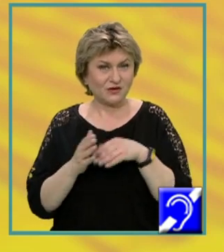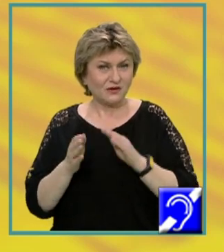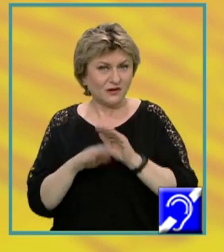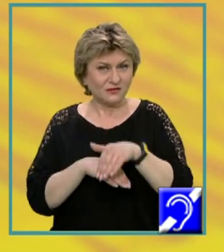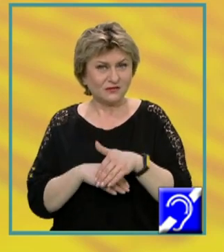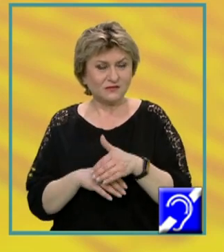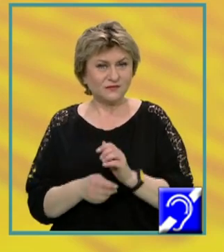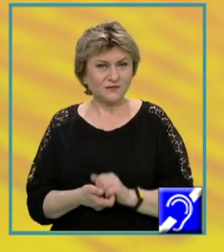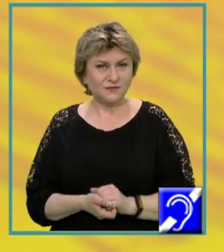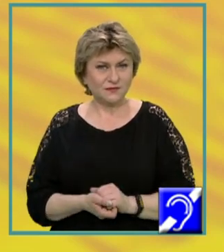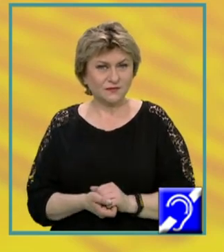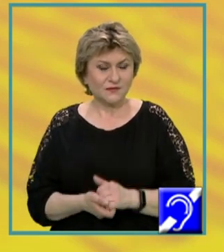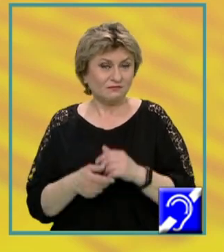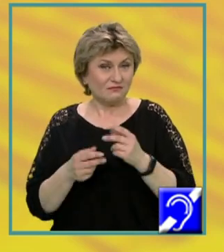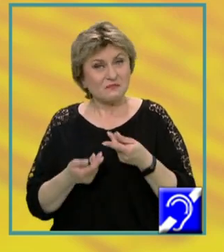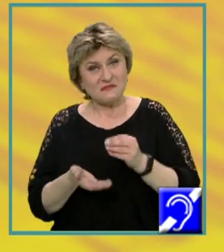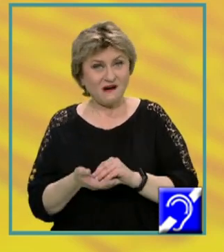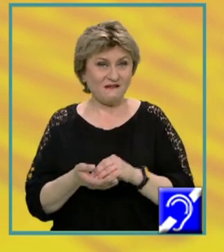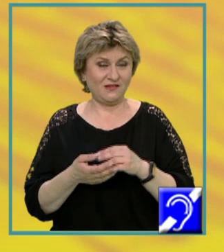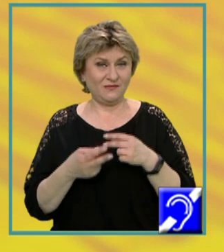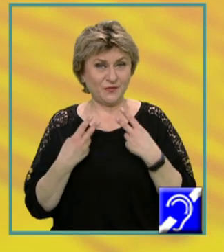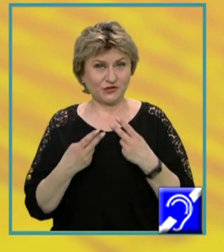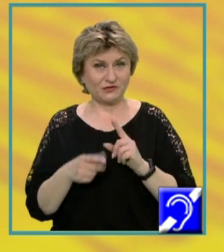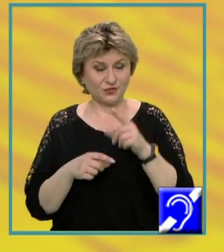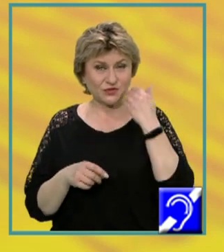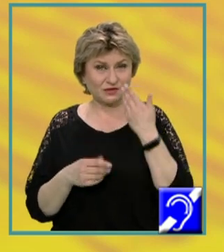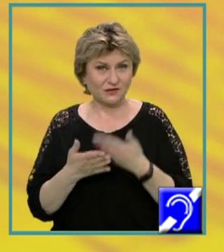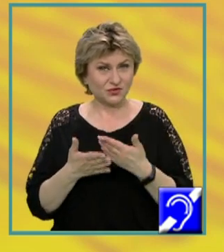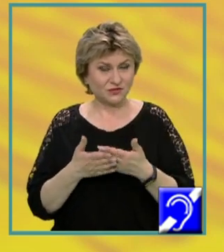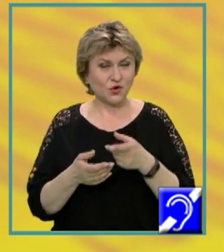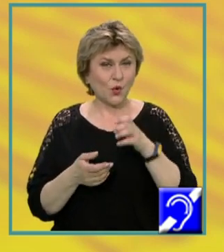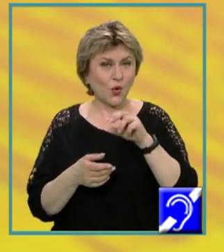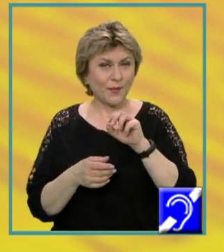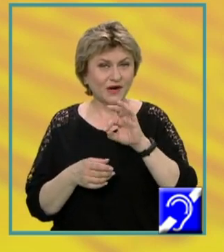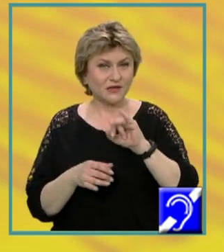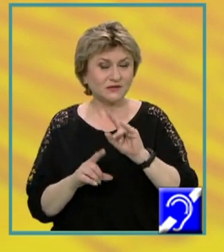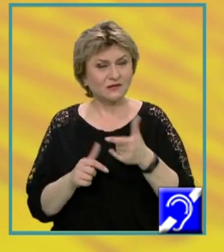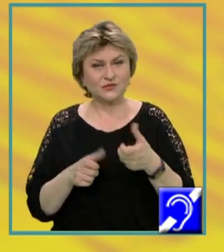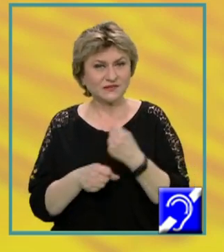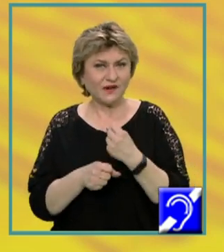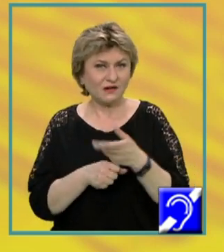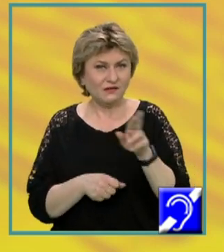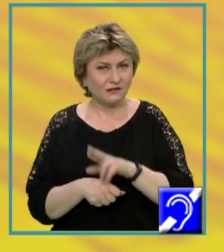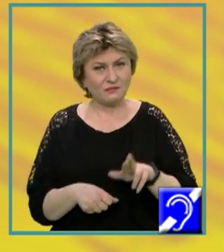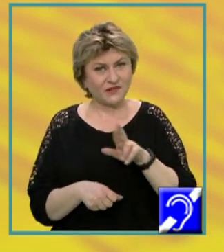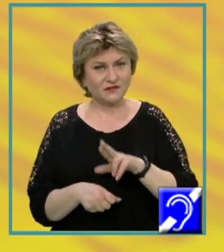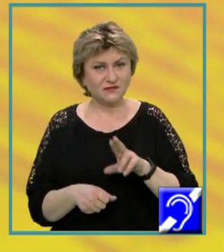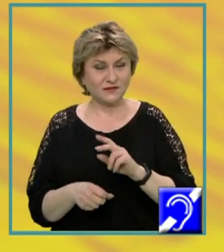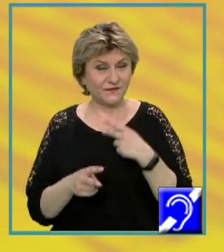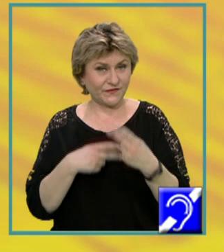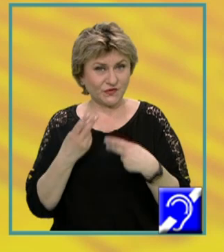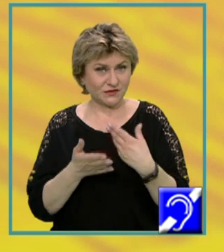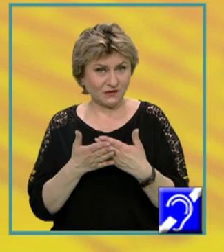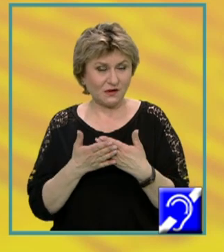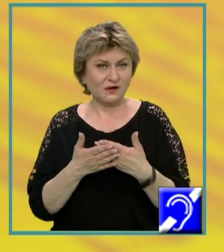mai importantă atunci când aceste operații trebuie repetate. Folosirea